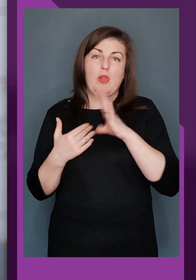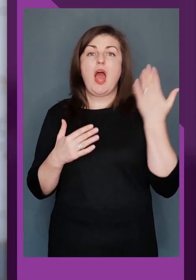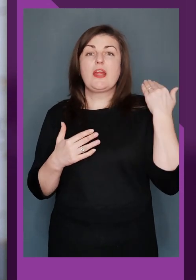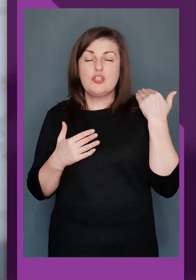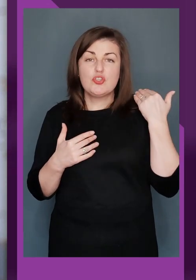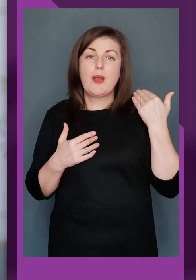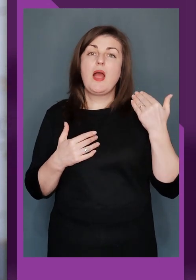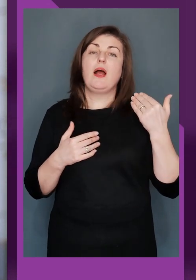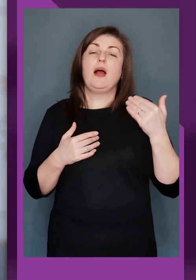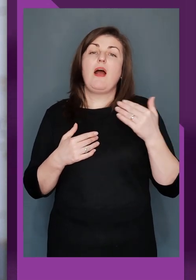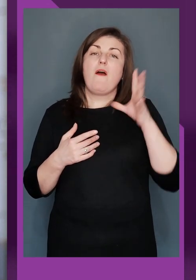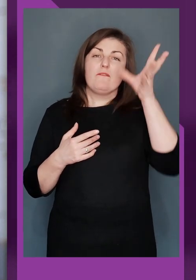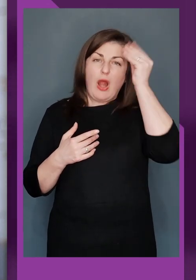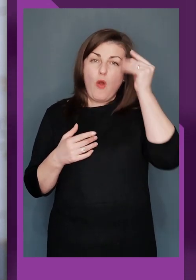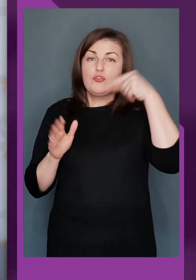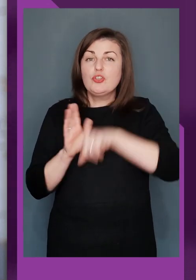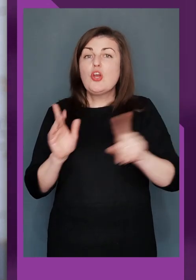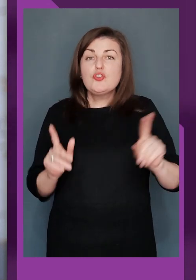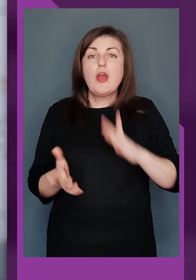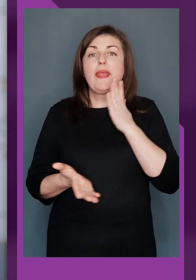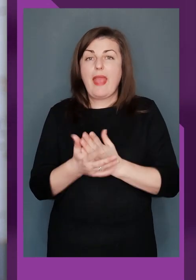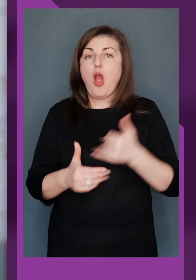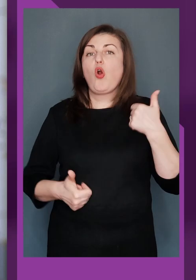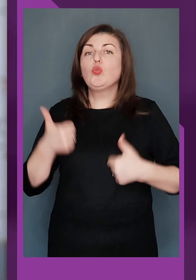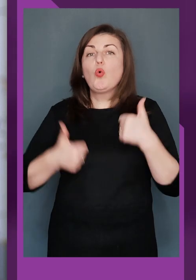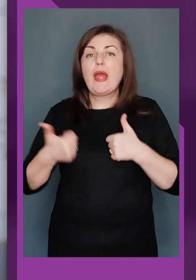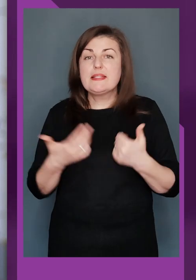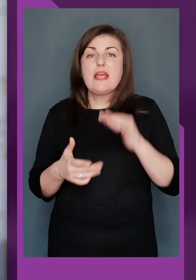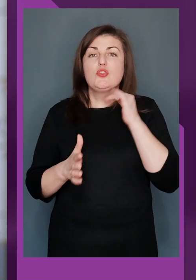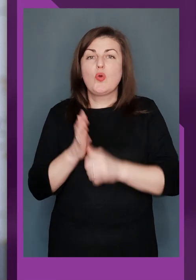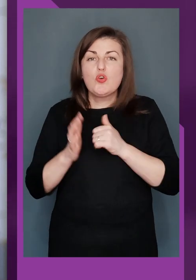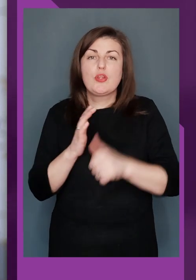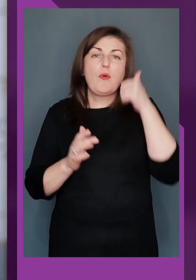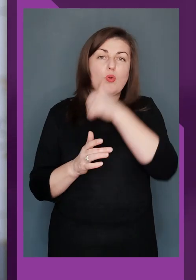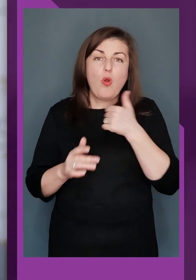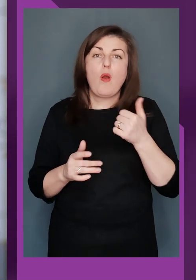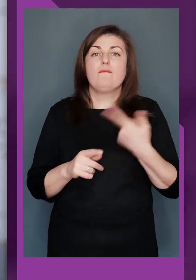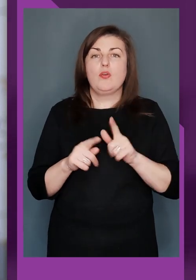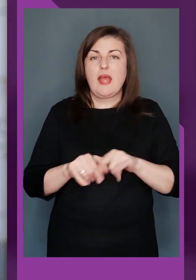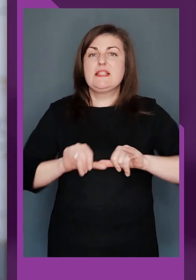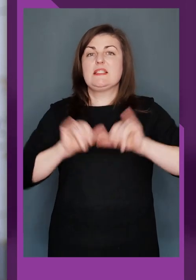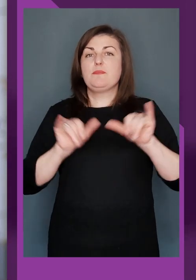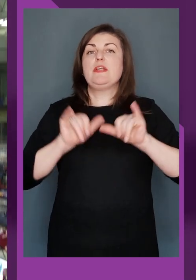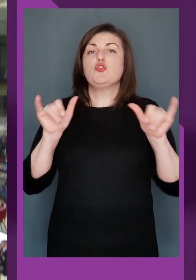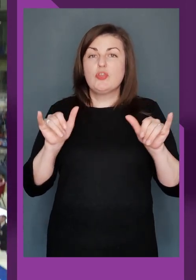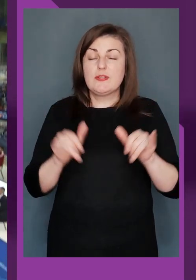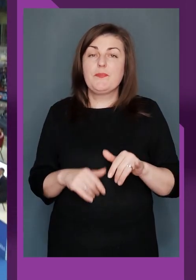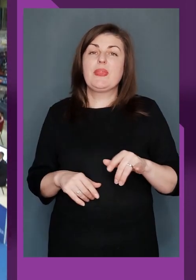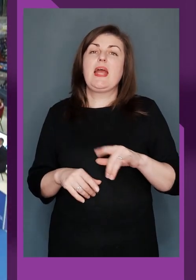на якому я була раніше. Враховуючи те, що є конкуренція, і з кожним роком вона збільшується.